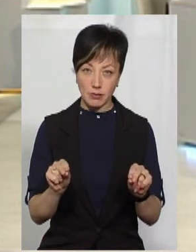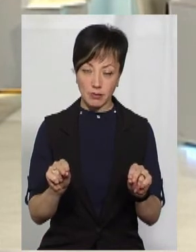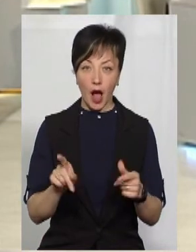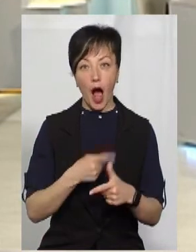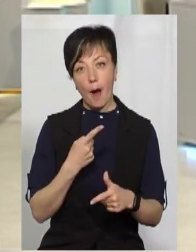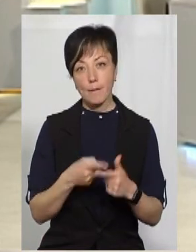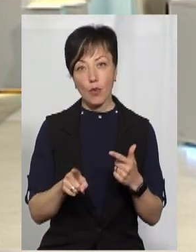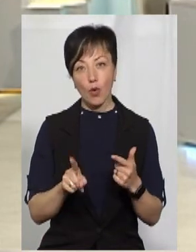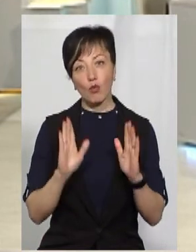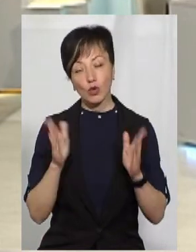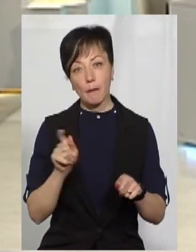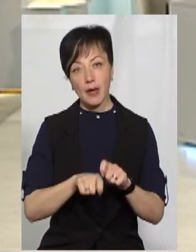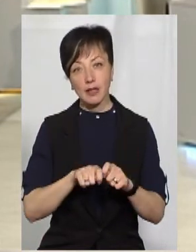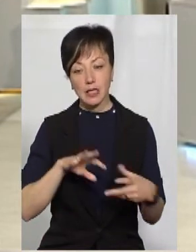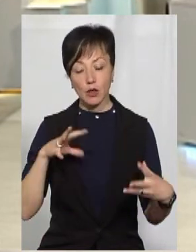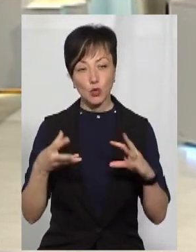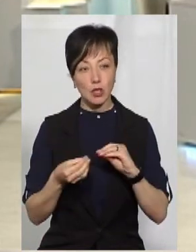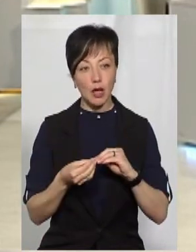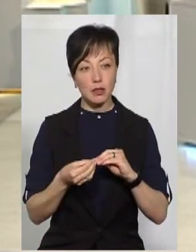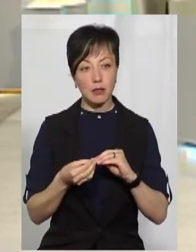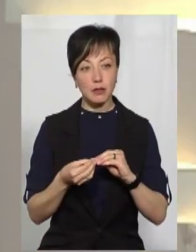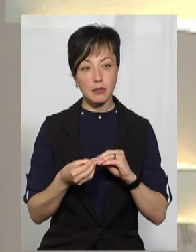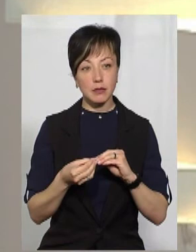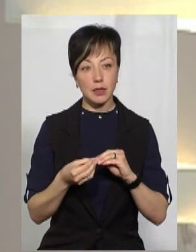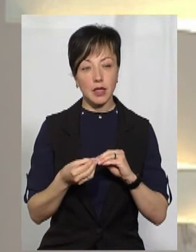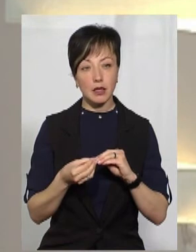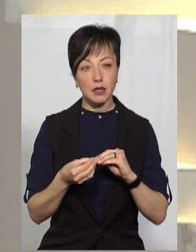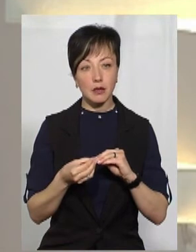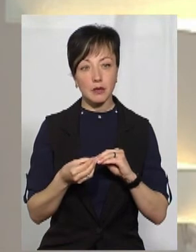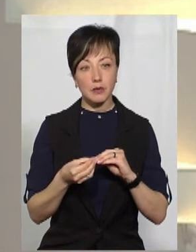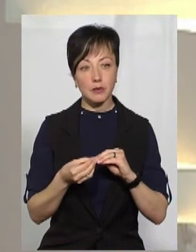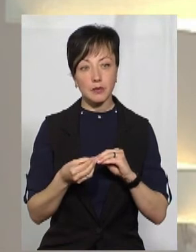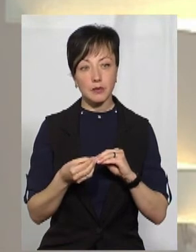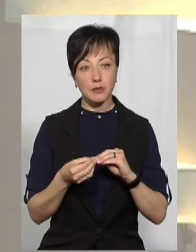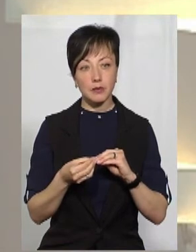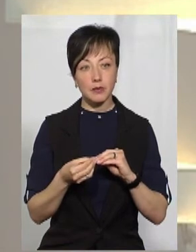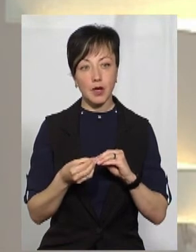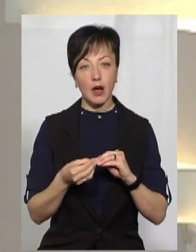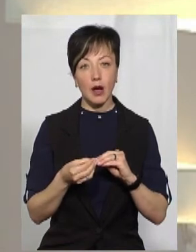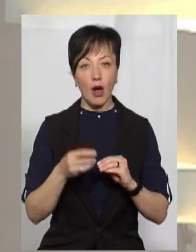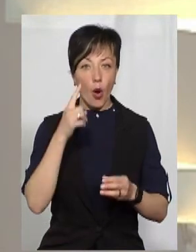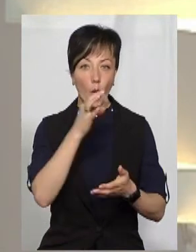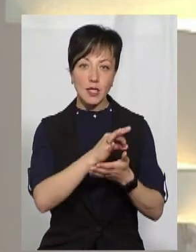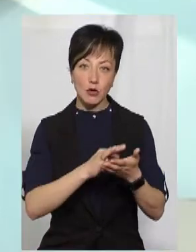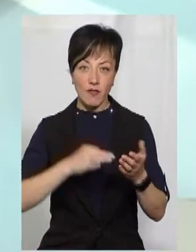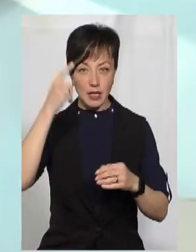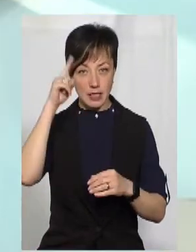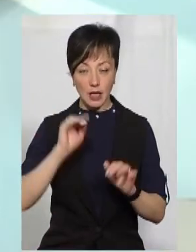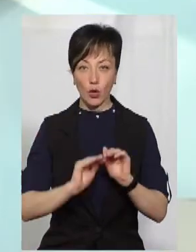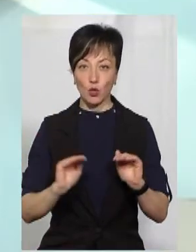або, можливо, будете перевіряти за результатами, за підсумками оцінювання знань